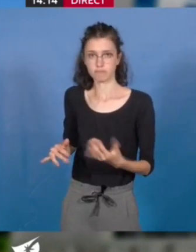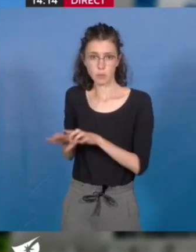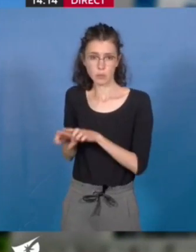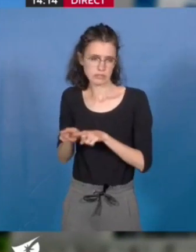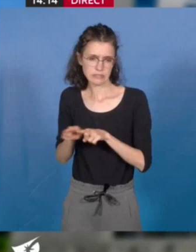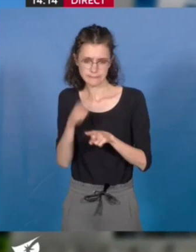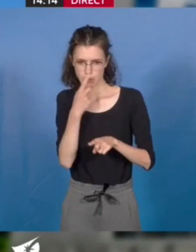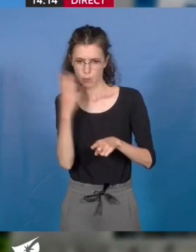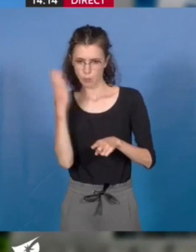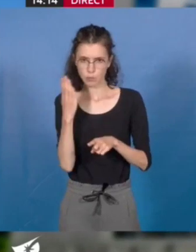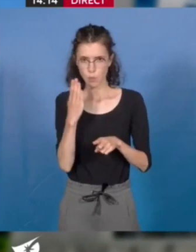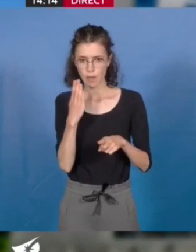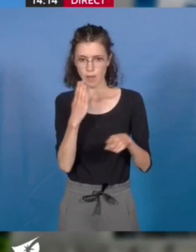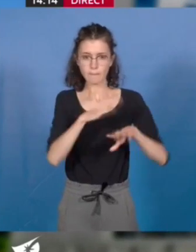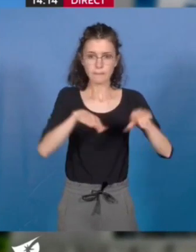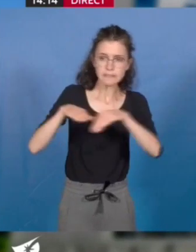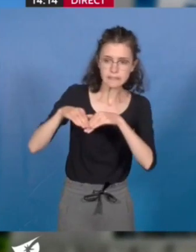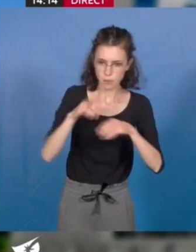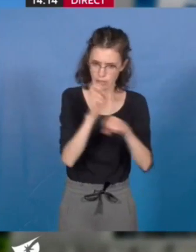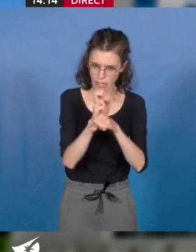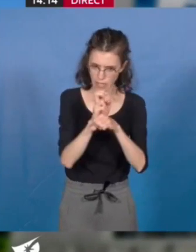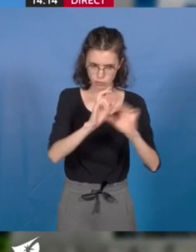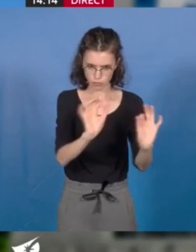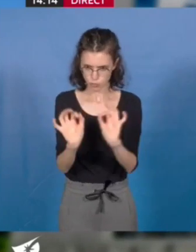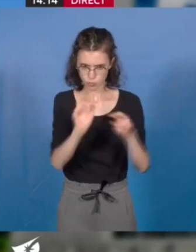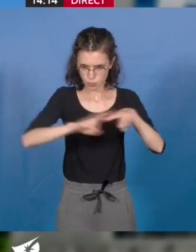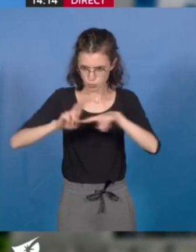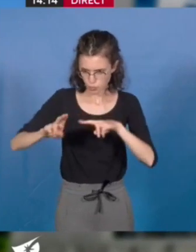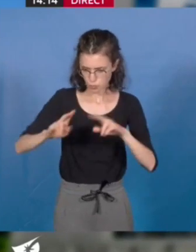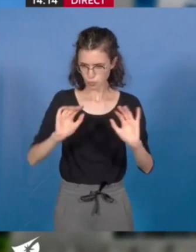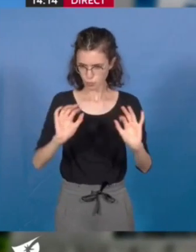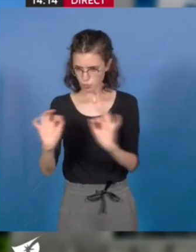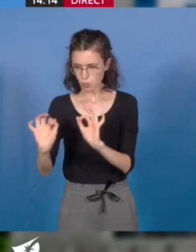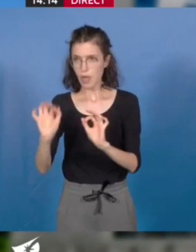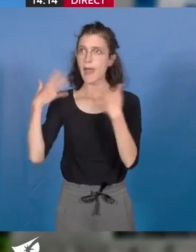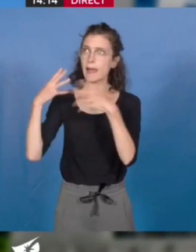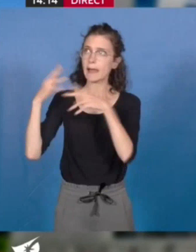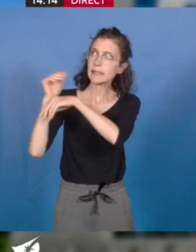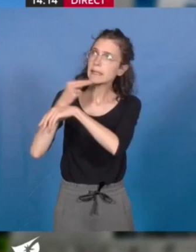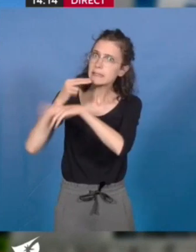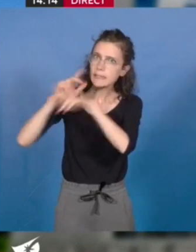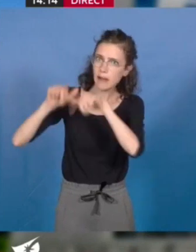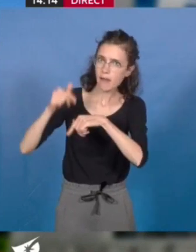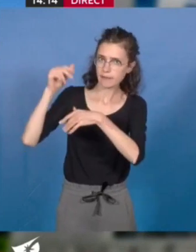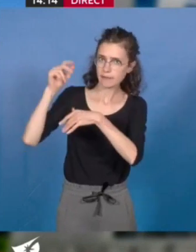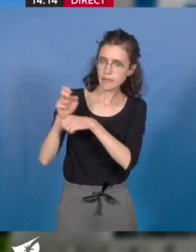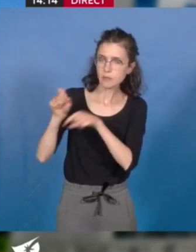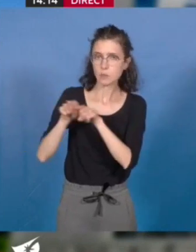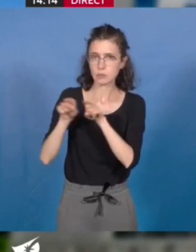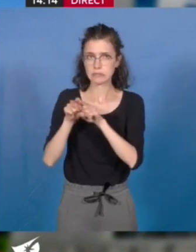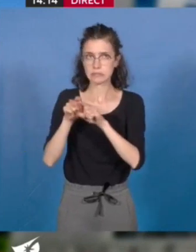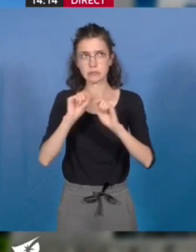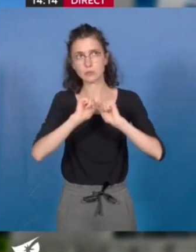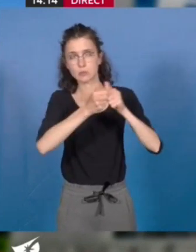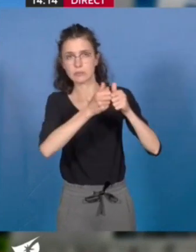bon état de fonctionnement et de filtration, la qualité de l'air, l'amélioration nécessaire de leur bilan énergétique par rapport au respect du décret tertiaire,